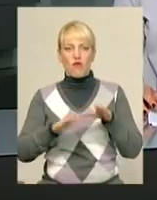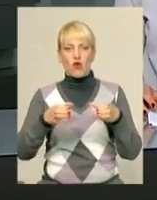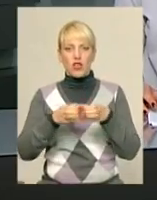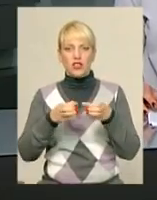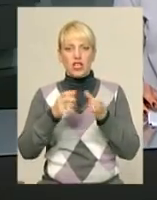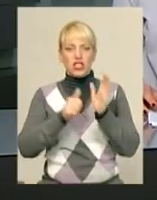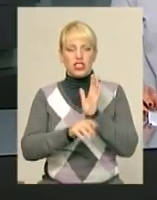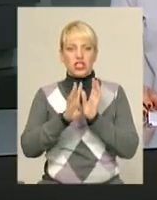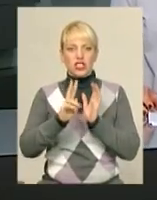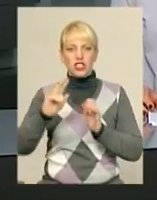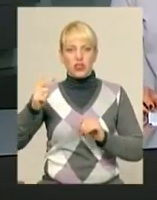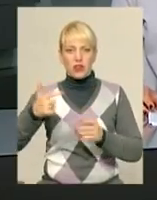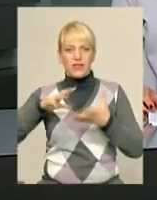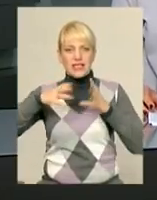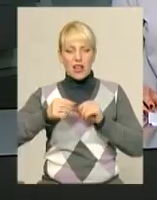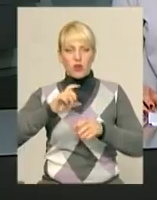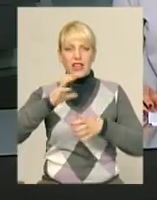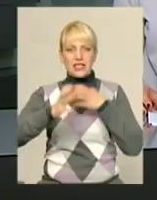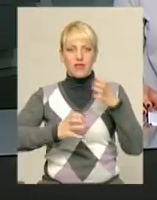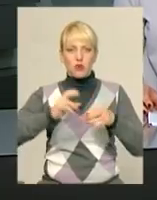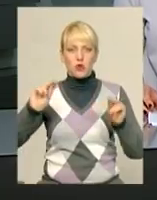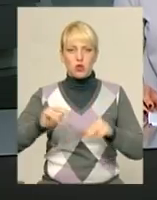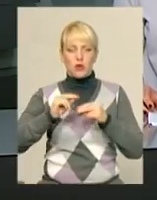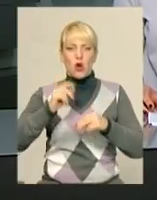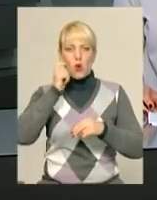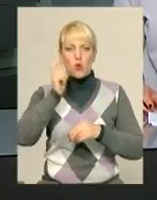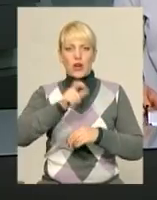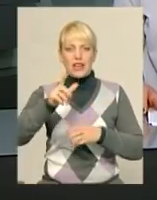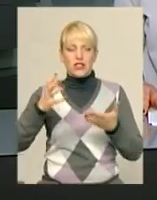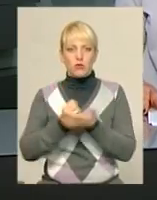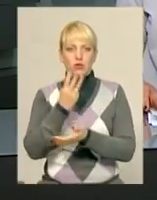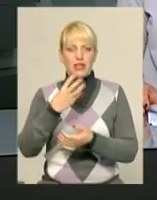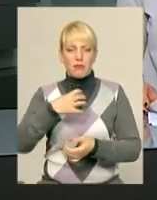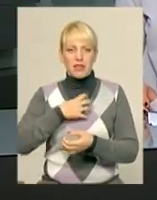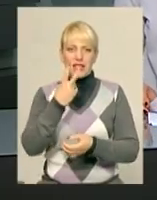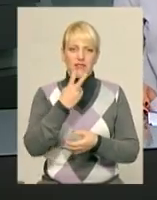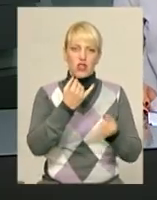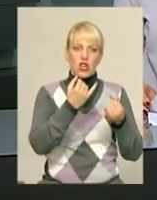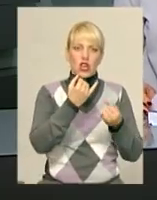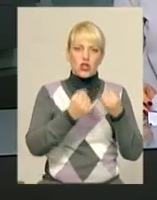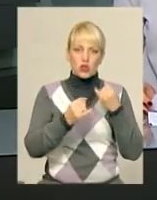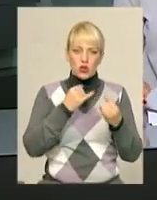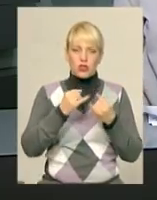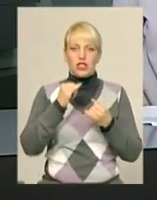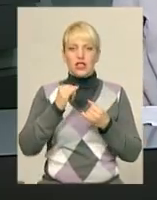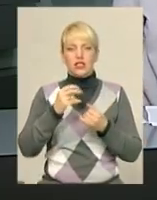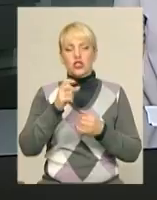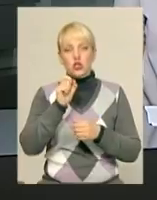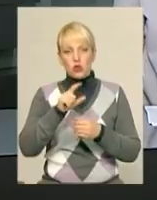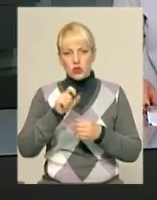кілограмів. Загалом на світовому чемпіонаті українці здобули три медалі – дві золоті і одну бронзову.